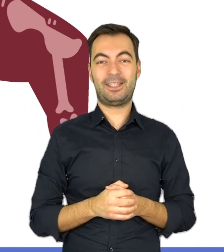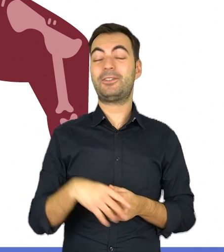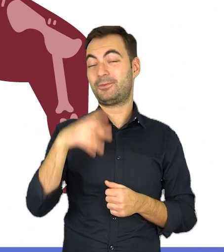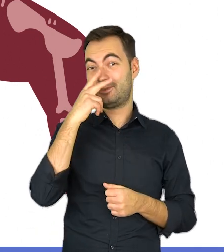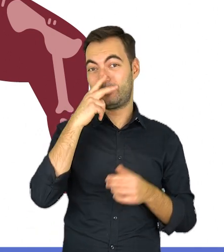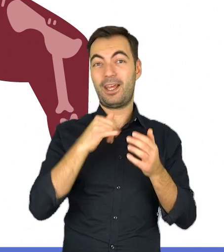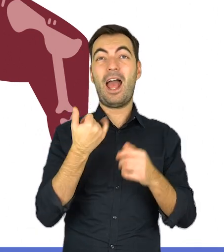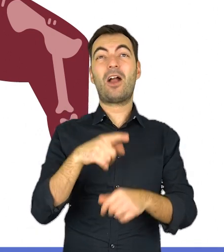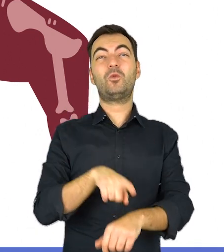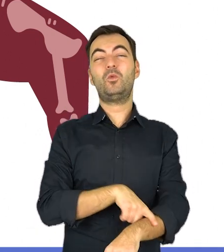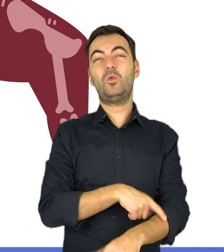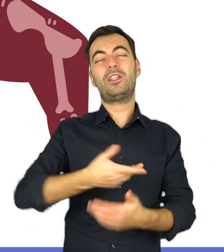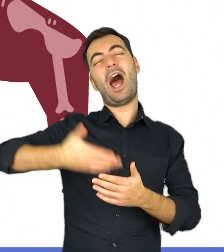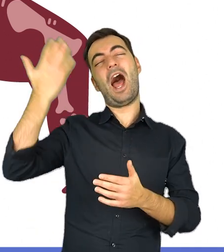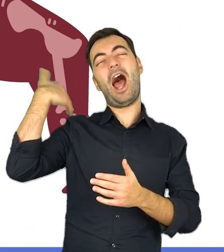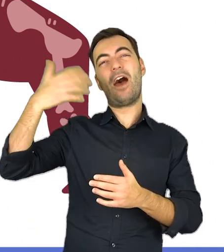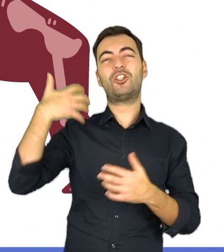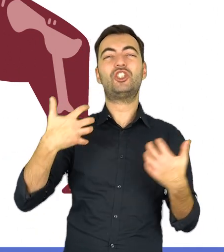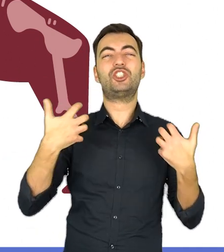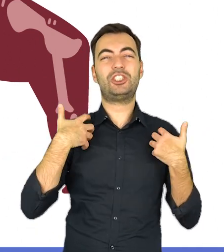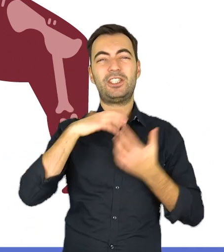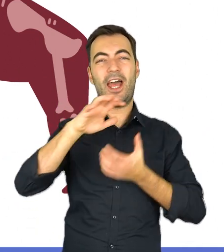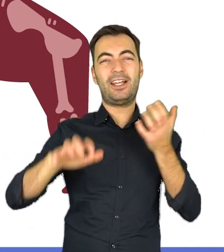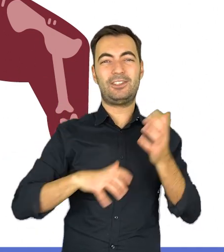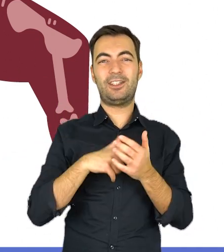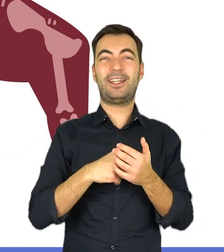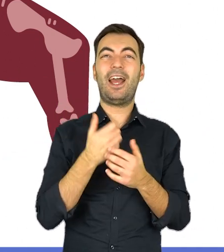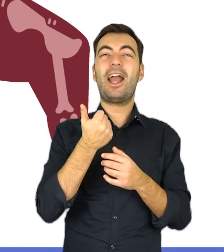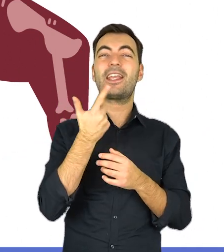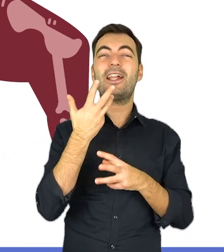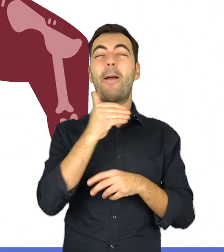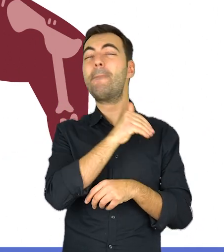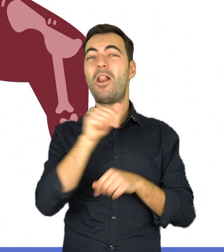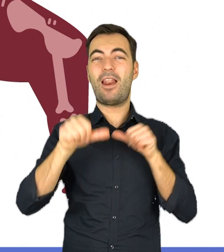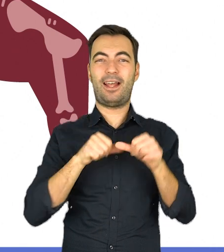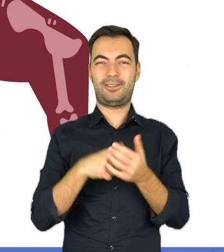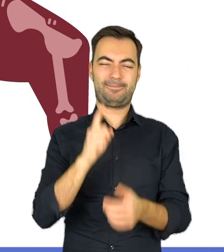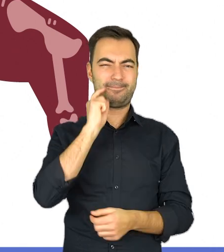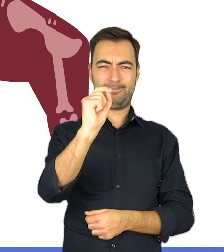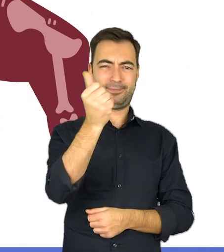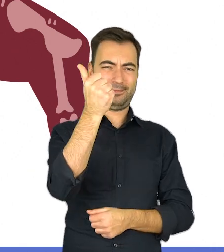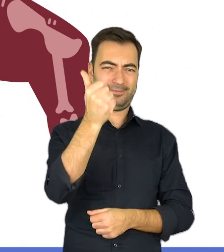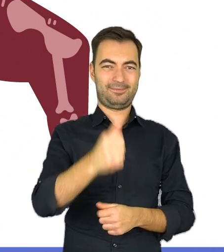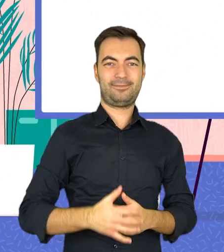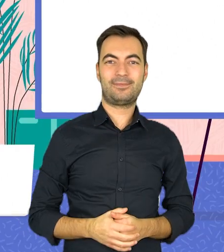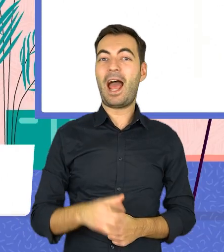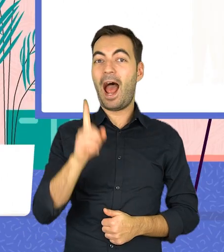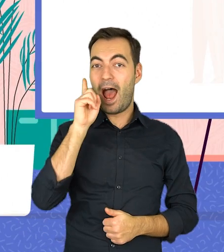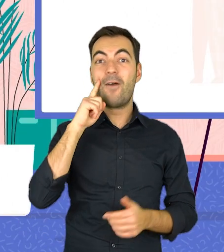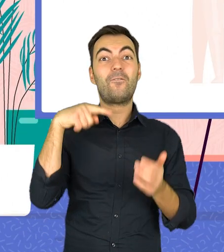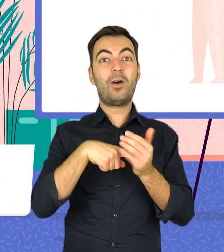patrząc na to, jak długo trwa życie na Ziemi, tych kilka ostatnich milionów lat to jak mrugnięcie okiem.